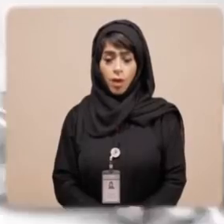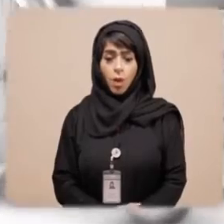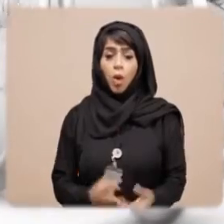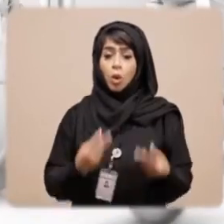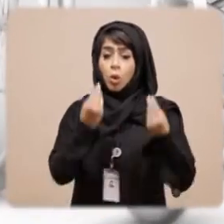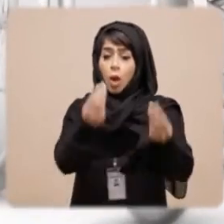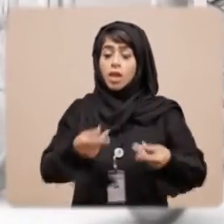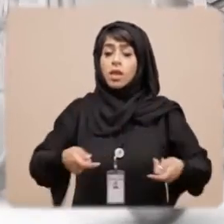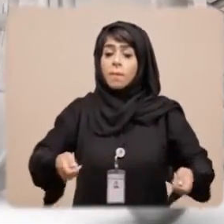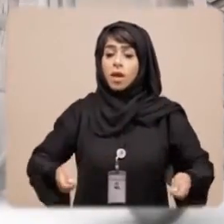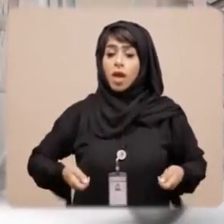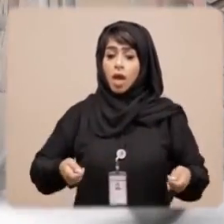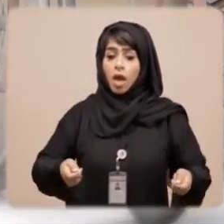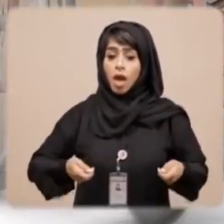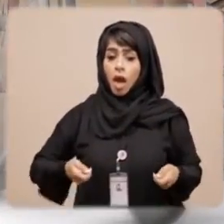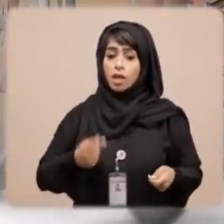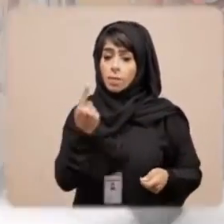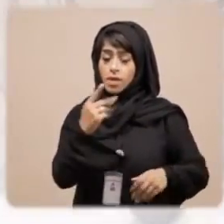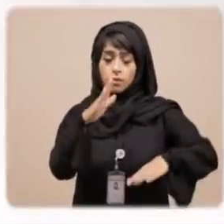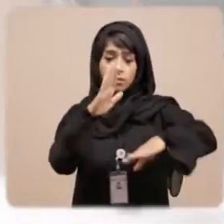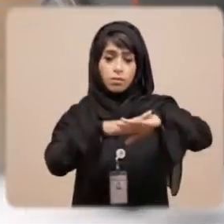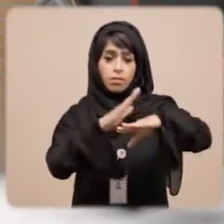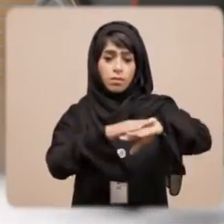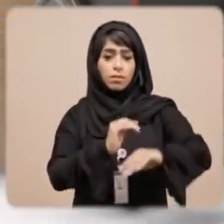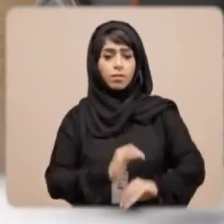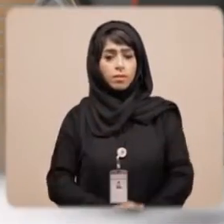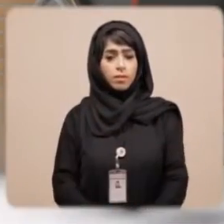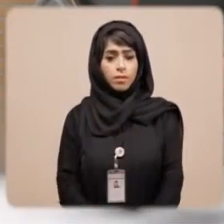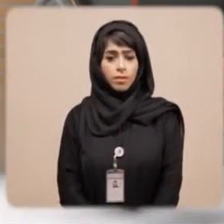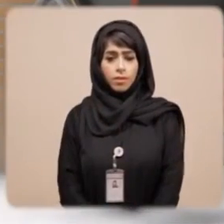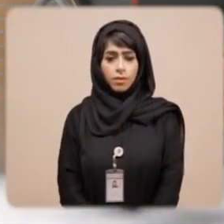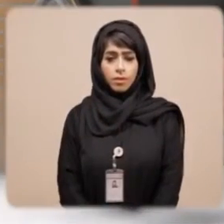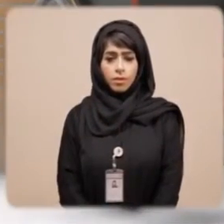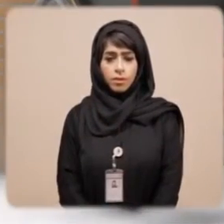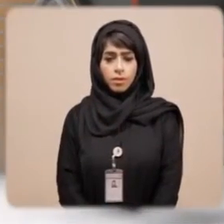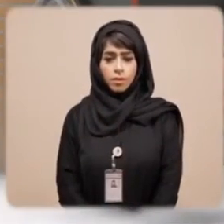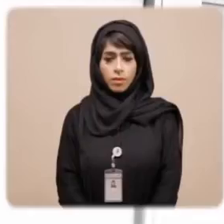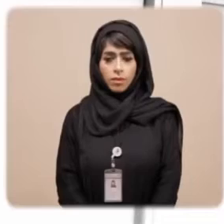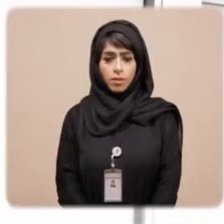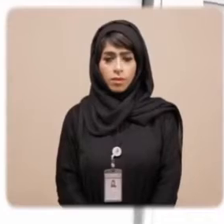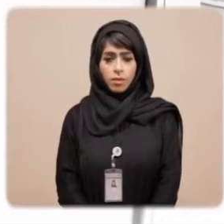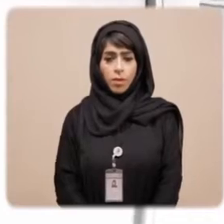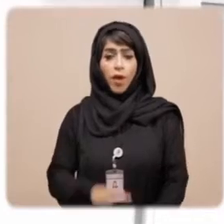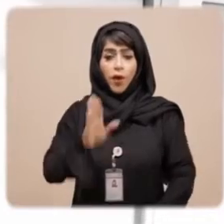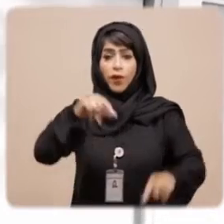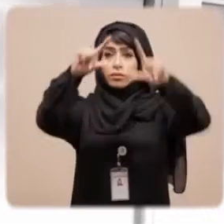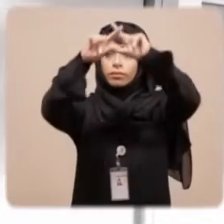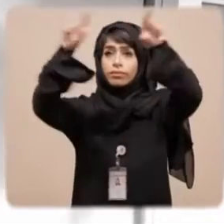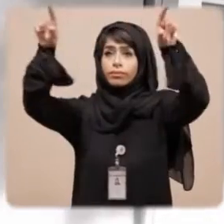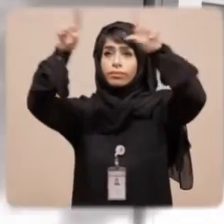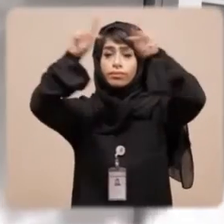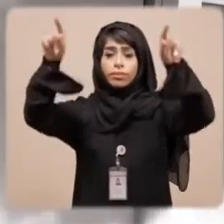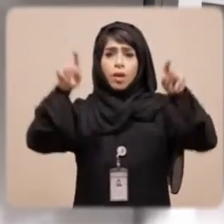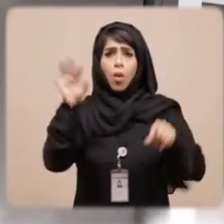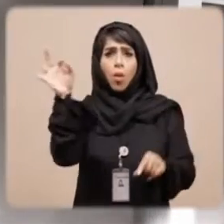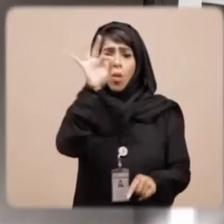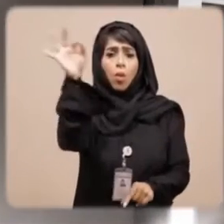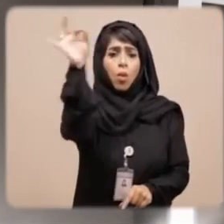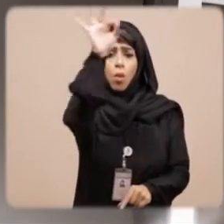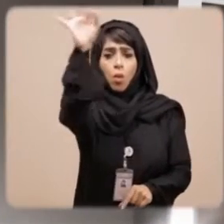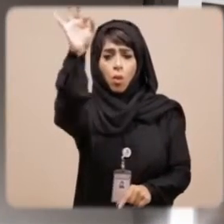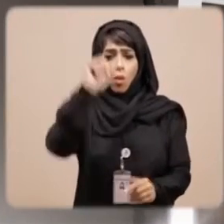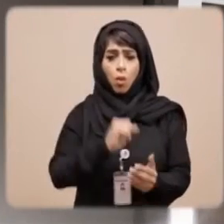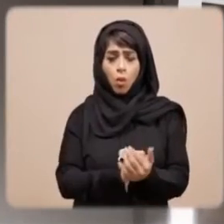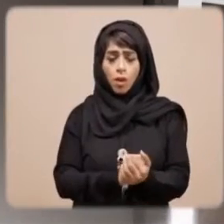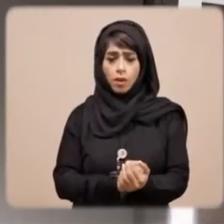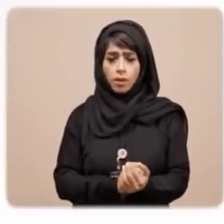وكراسي متحركة موجودة بوفرة ما عليك إلا طلبها وجود العلامات واللوحة الإرشادية